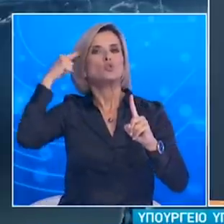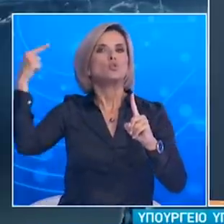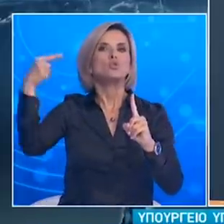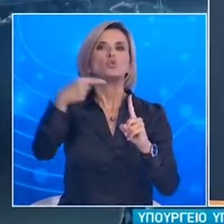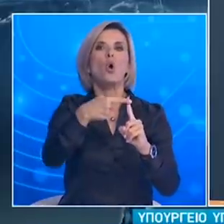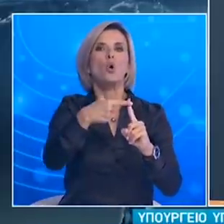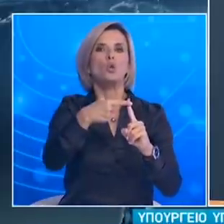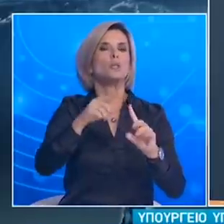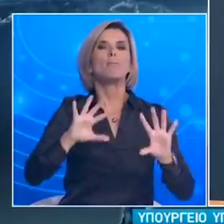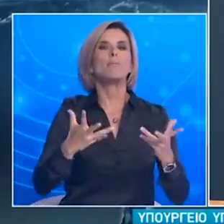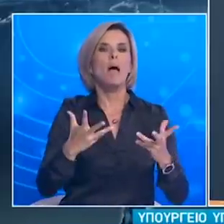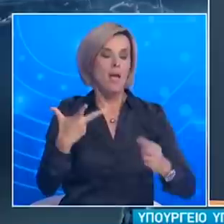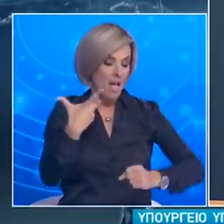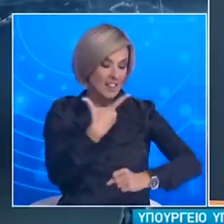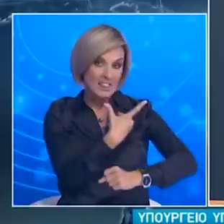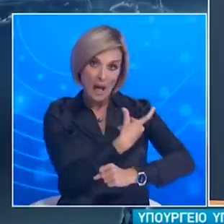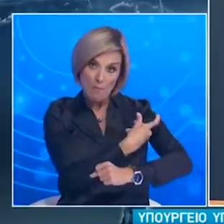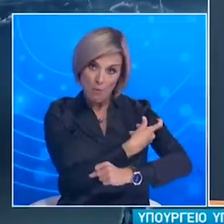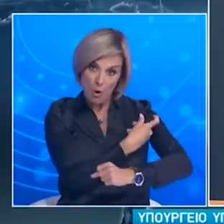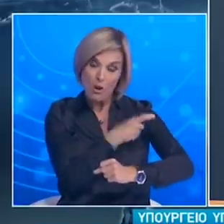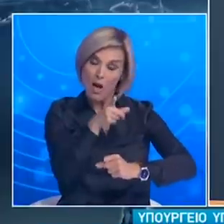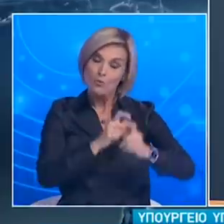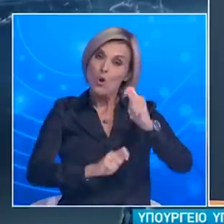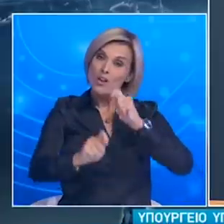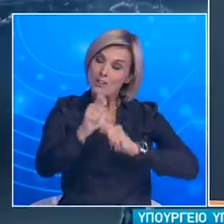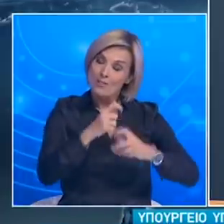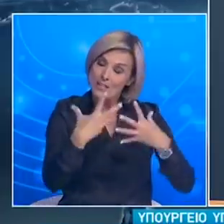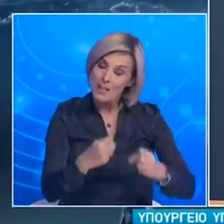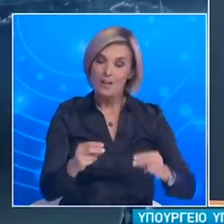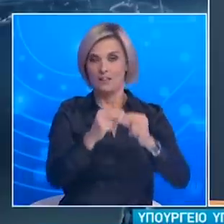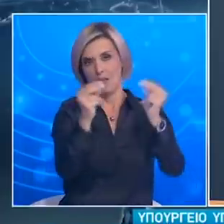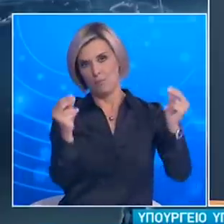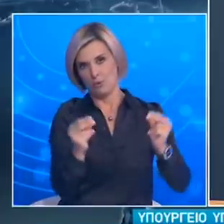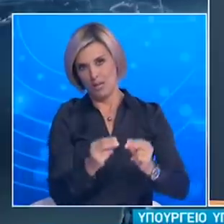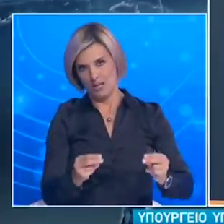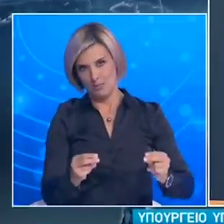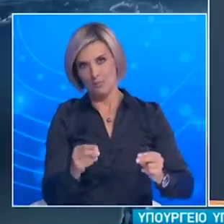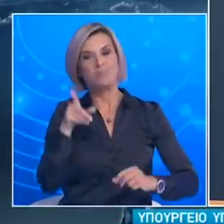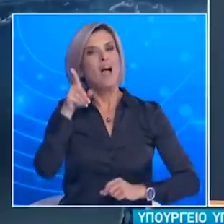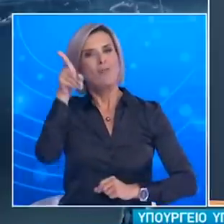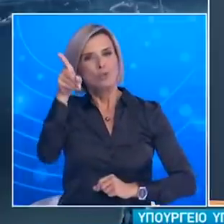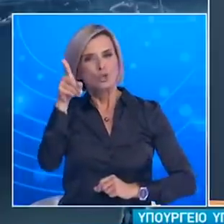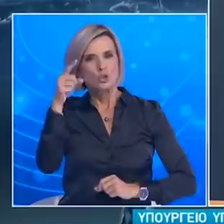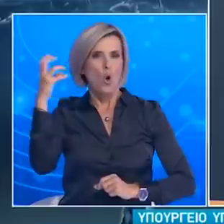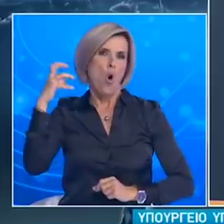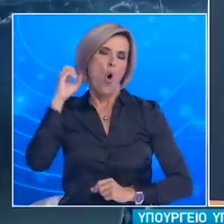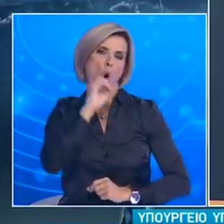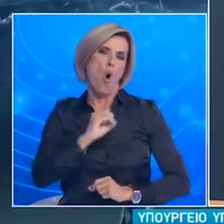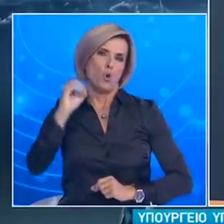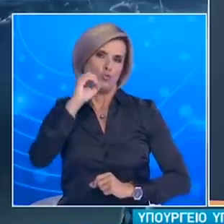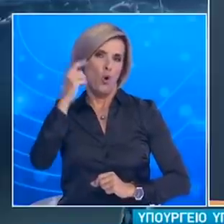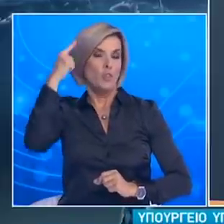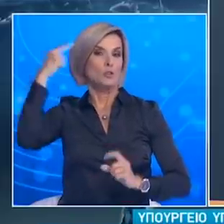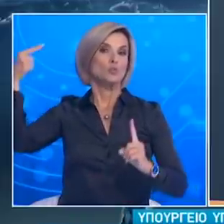κλινικές δοκιμές ώστε να θεωρηθούν αποτελεσματικά. Φαίνεται λοιπόν σύμφωνα με το σχόλιο του καθηγητή ότι και 50%